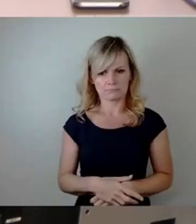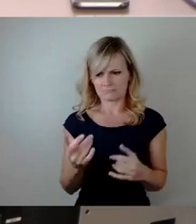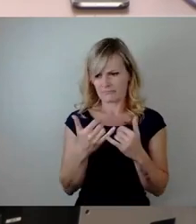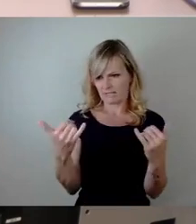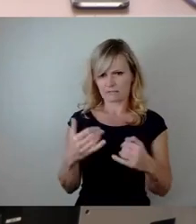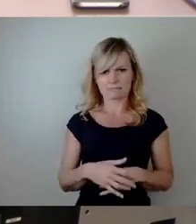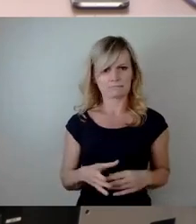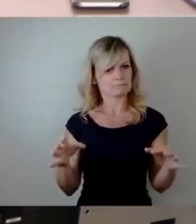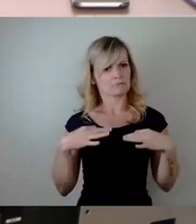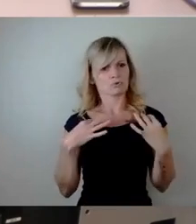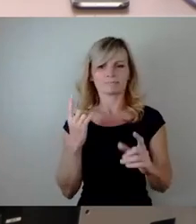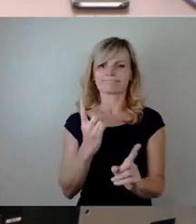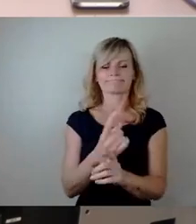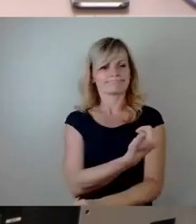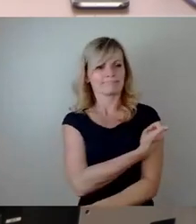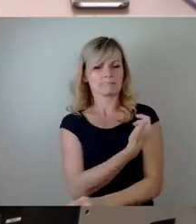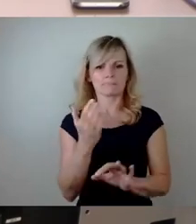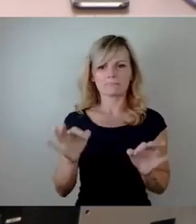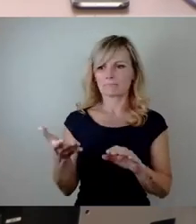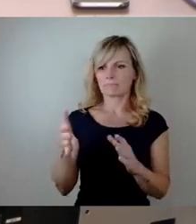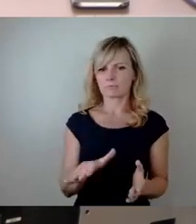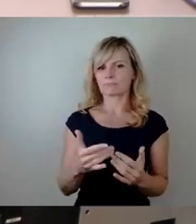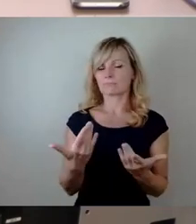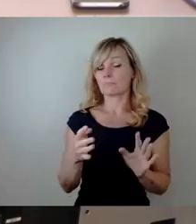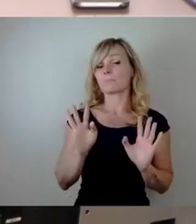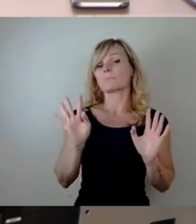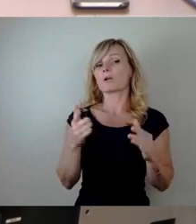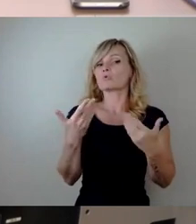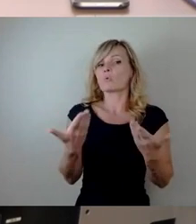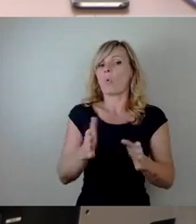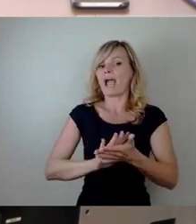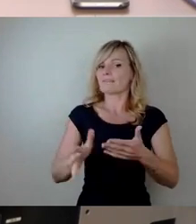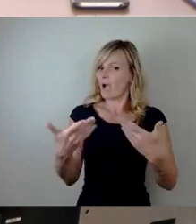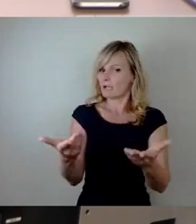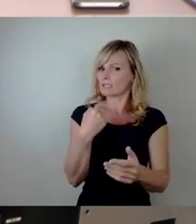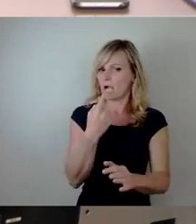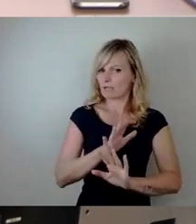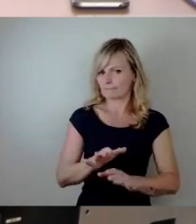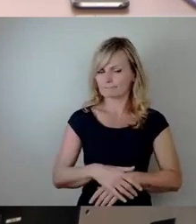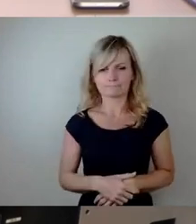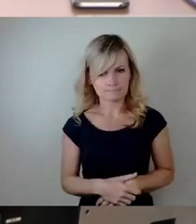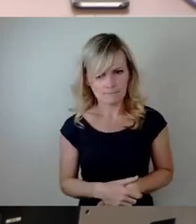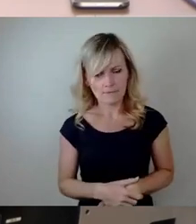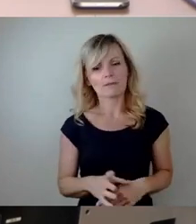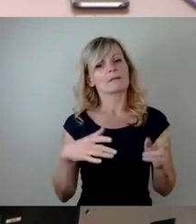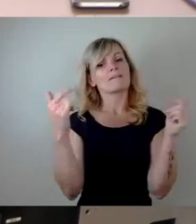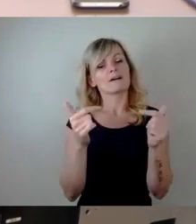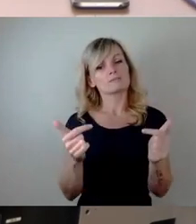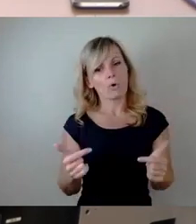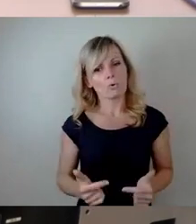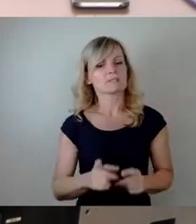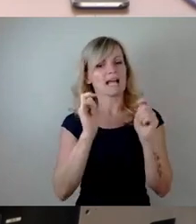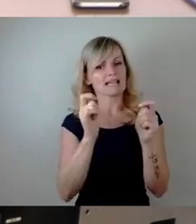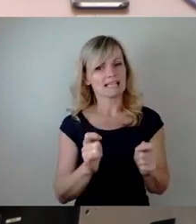nach einer Impfung plötzlich versterben? Ich lasse es mal so stehen. Schauen wir dann noch einmal an die Versorgungsanträge der Impfopfer,